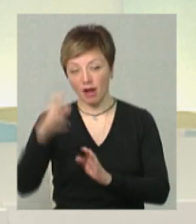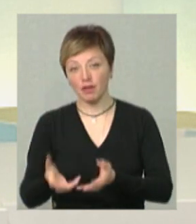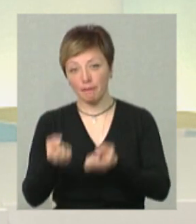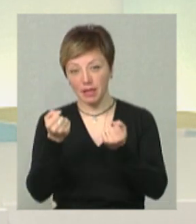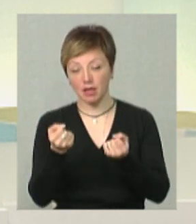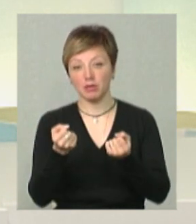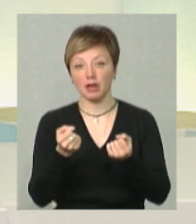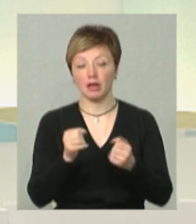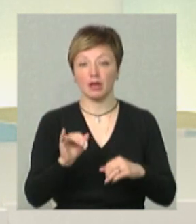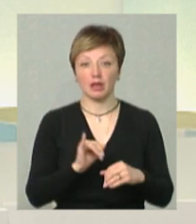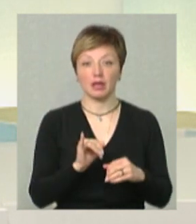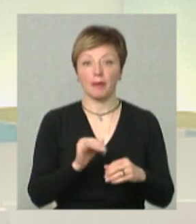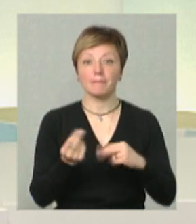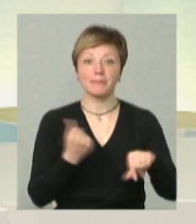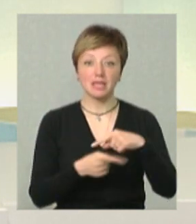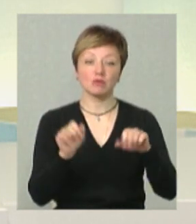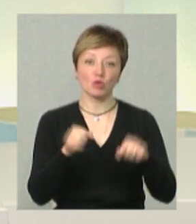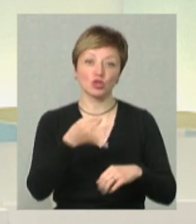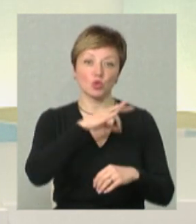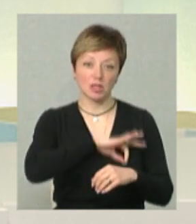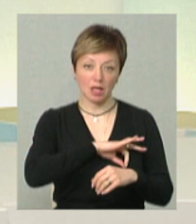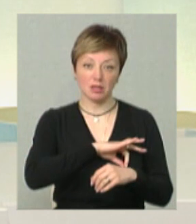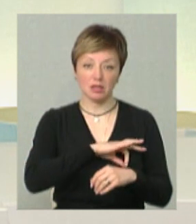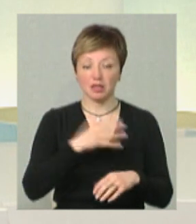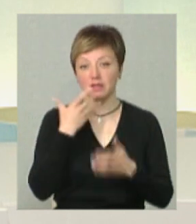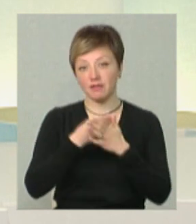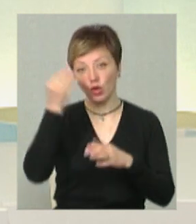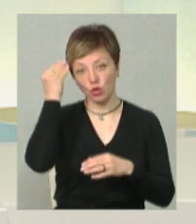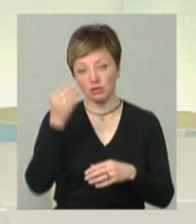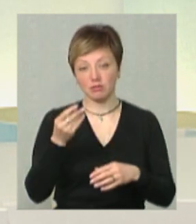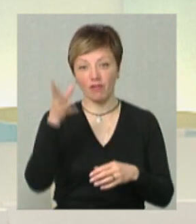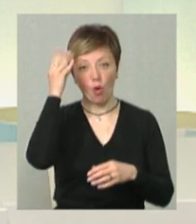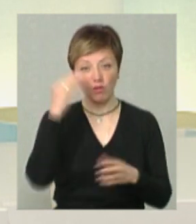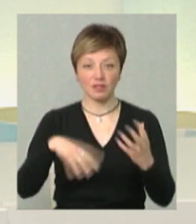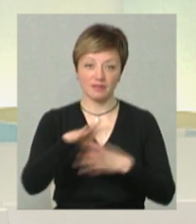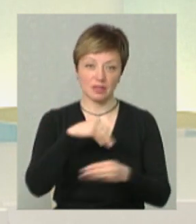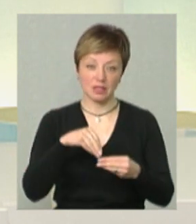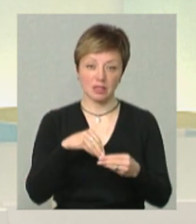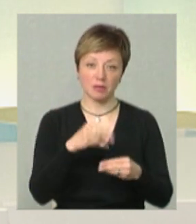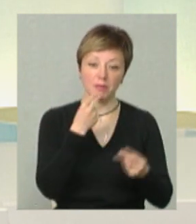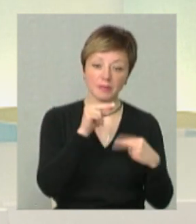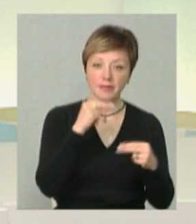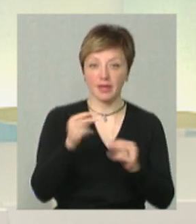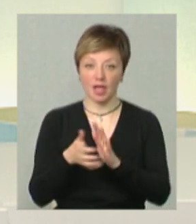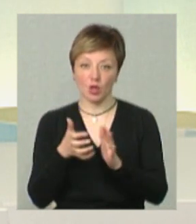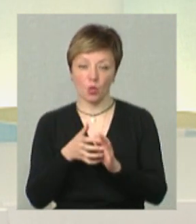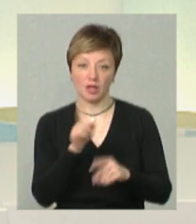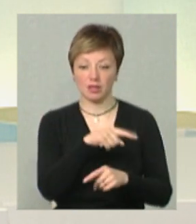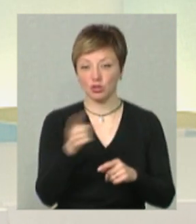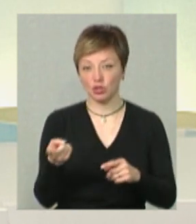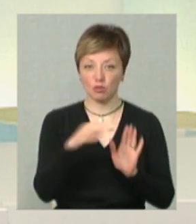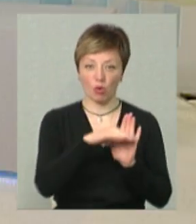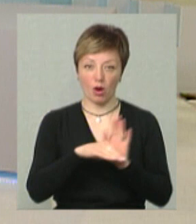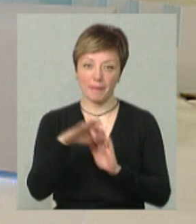підтримка, і бізнес може скористатися на свій розсуд, враховуючи всі переваги і недоліки тих чи інших програм